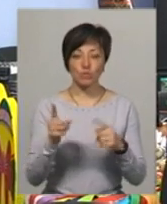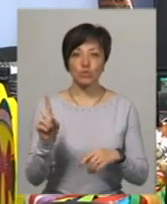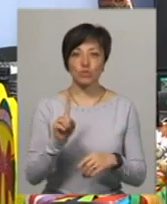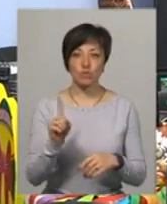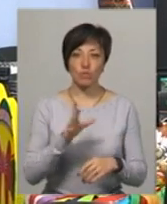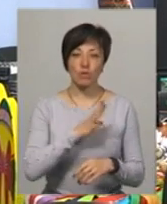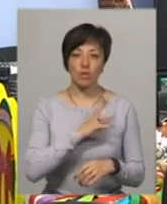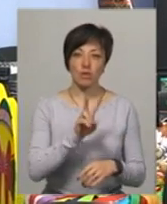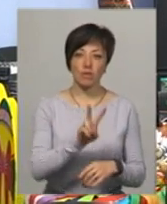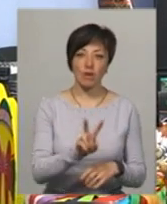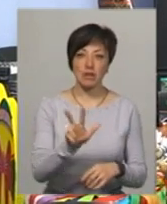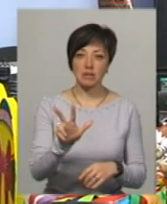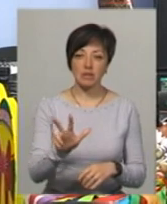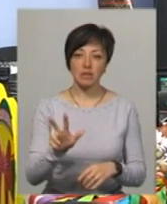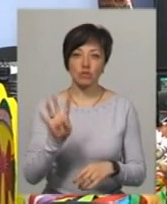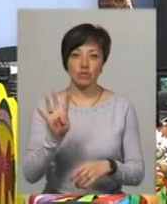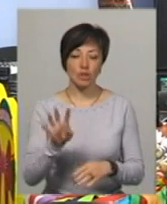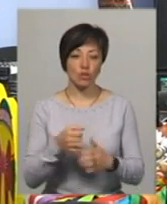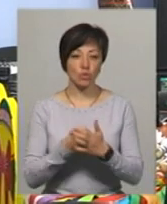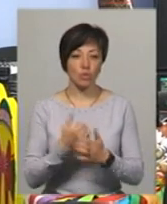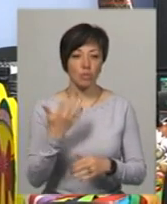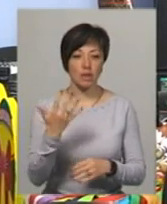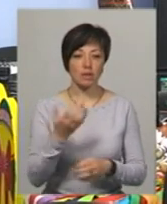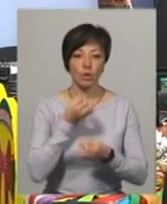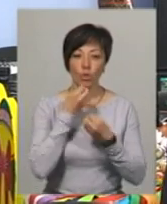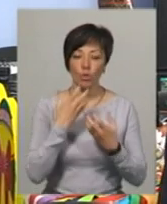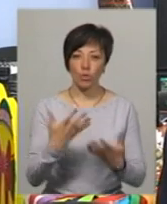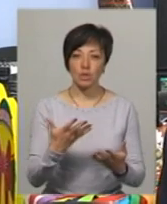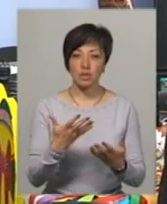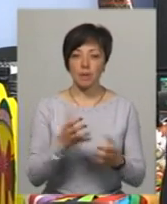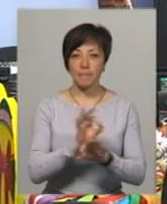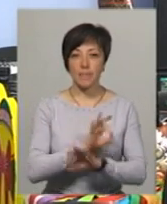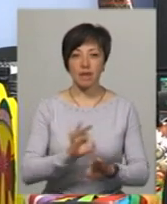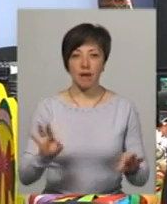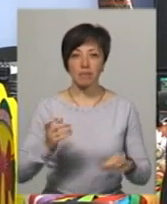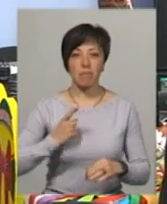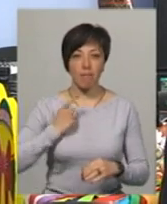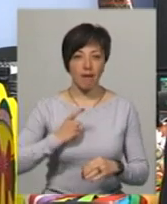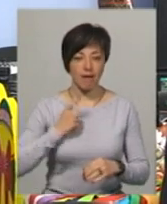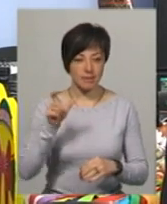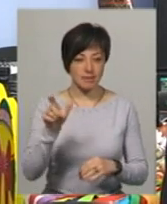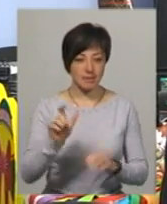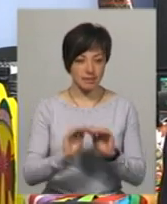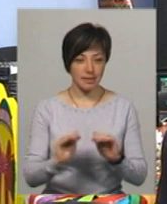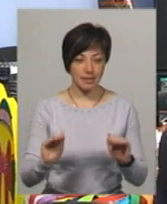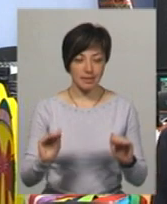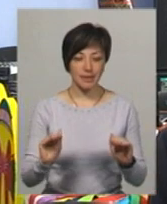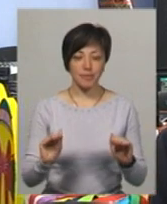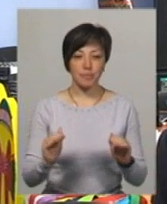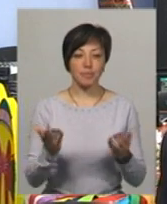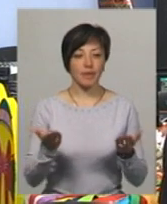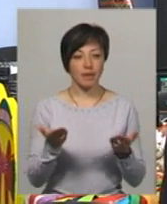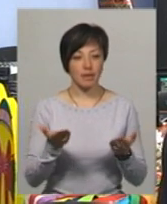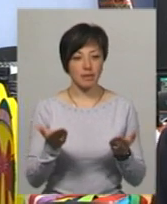два, три, чотири, потім до п'яти хороших, прекрасних майстри, таких дитячих,